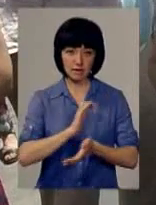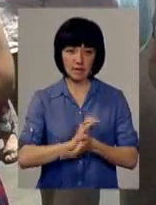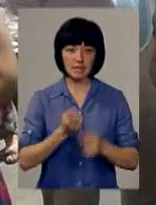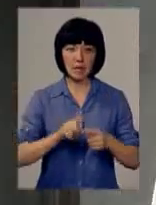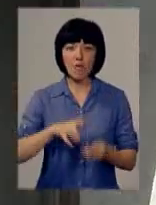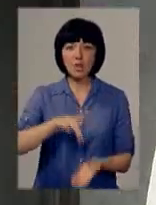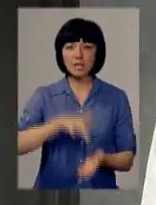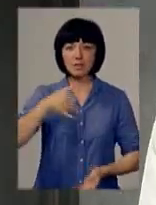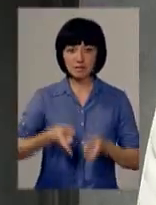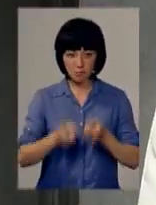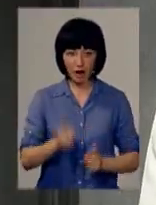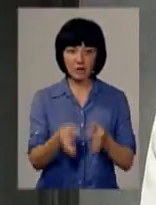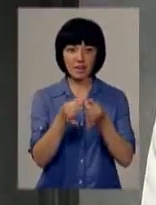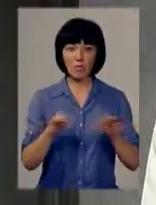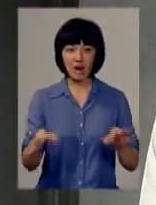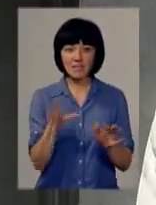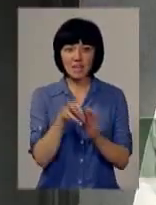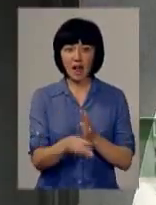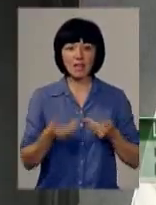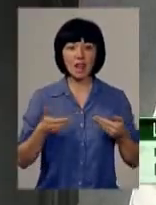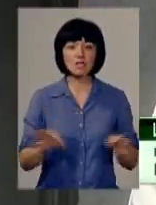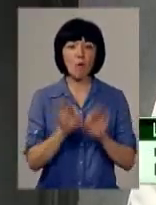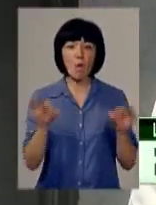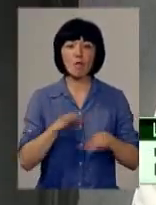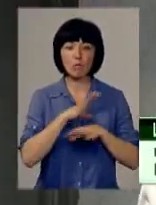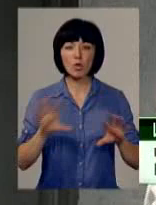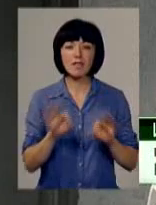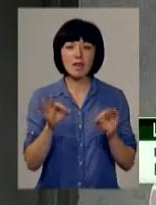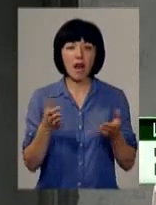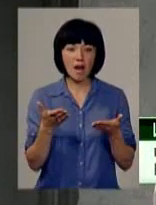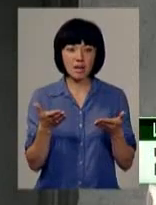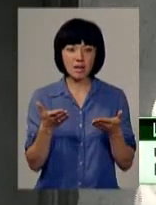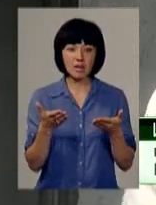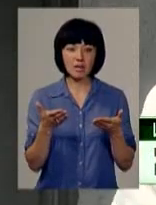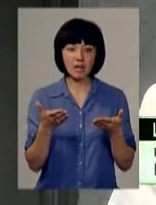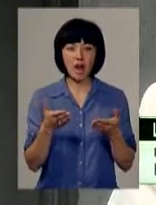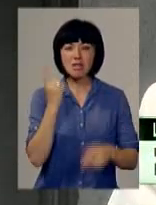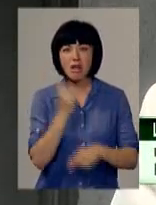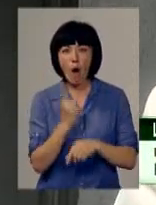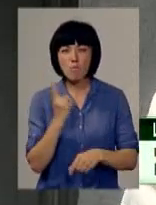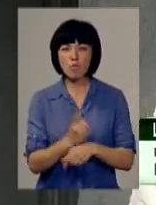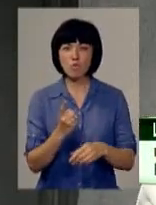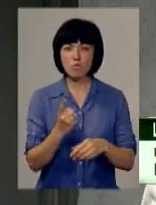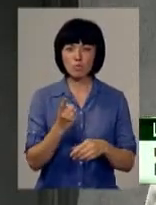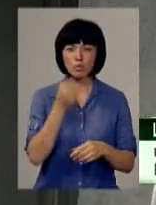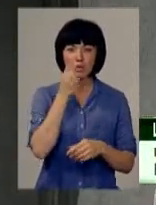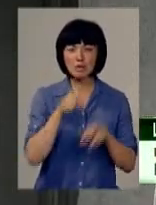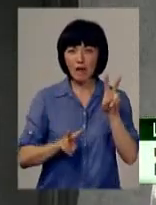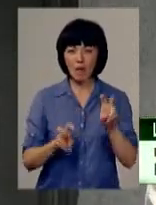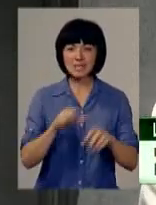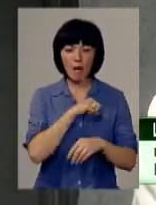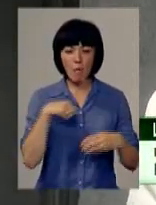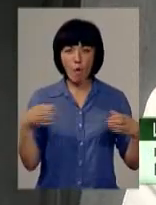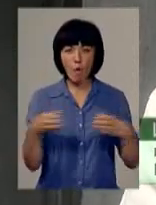демократії. Всередині нас не було ніколи ніяких табу, не було ніяких заборон. В